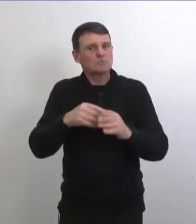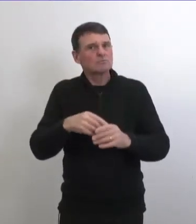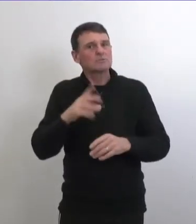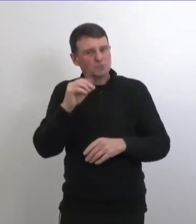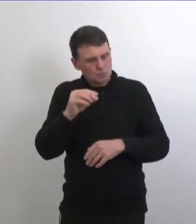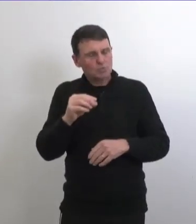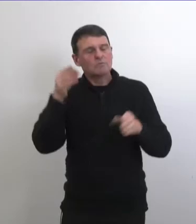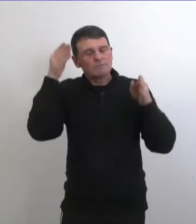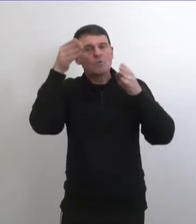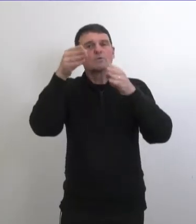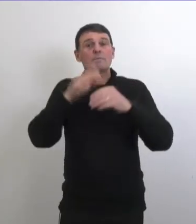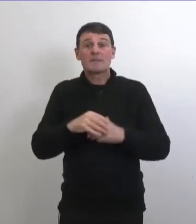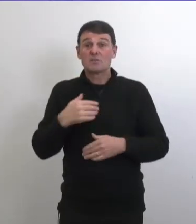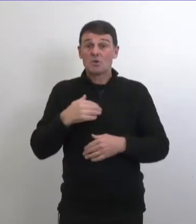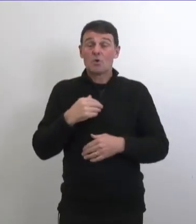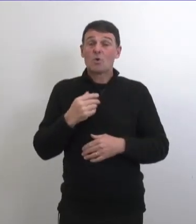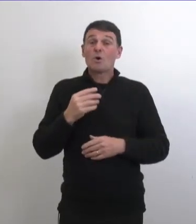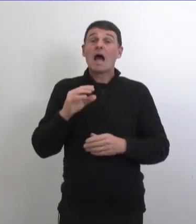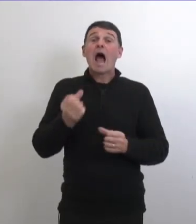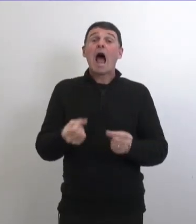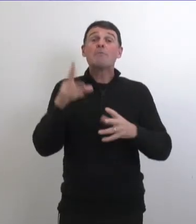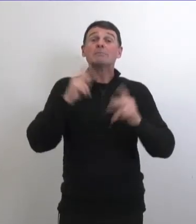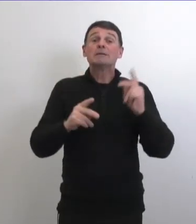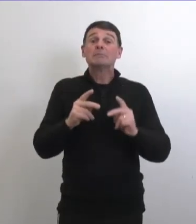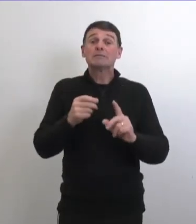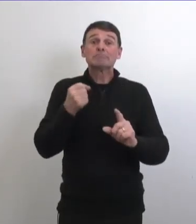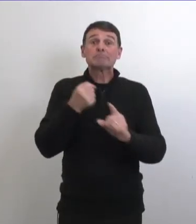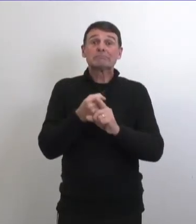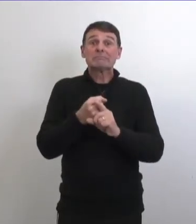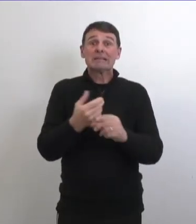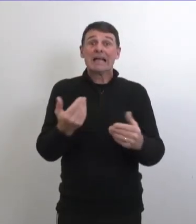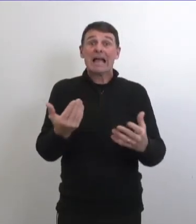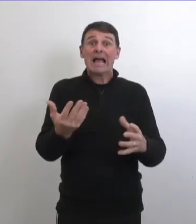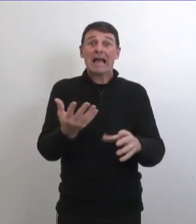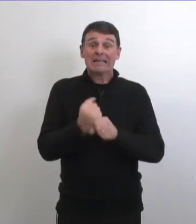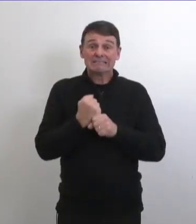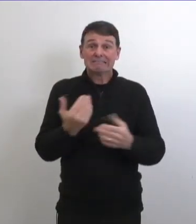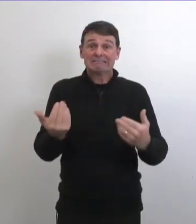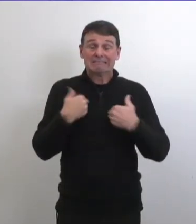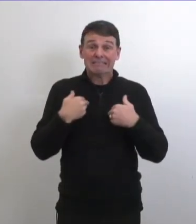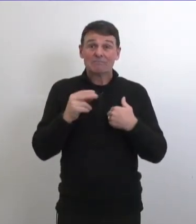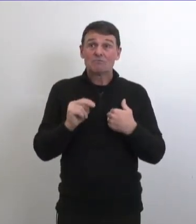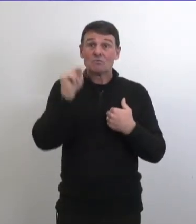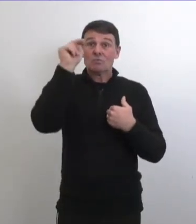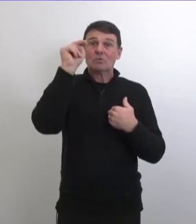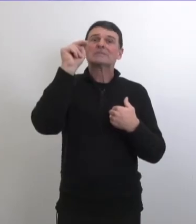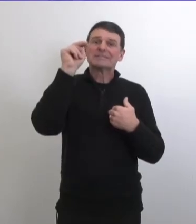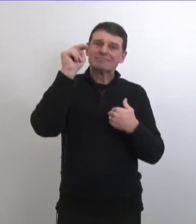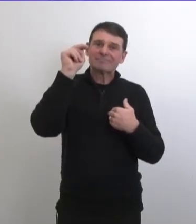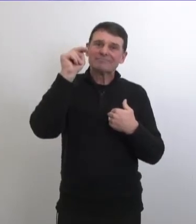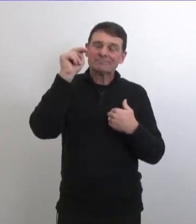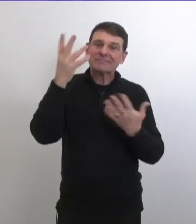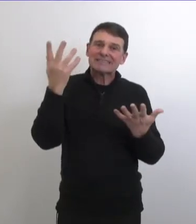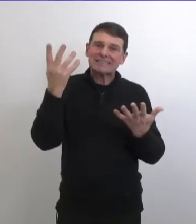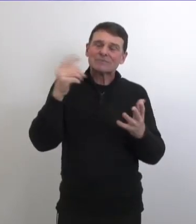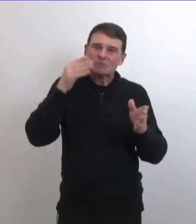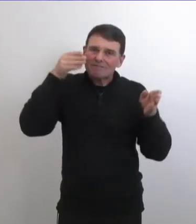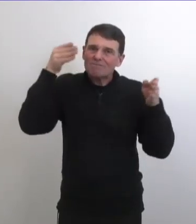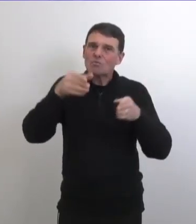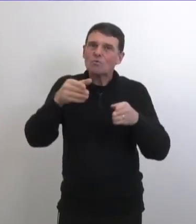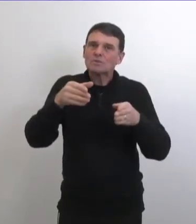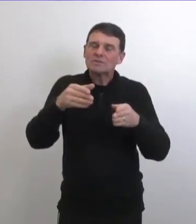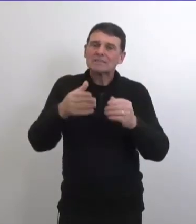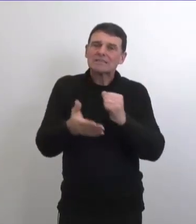reçoivent ces soins médicaux donc effectivement les chiffres concernant le nord reflète effectivement les